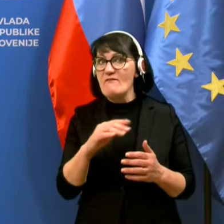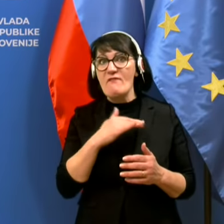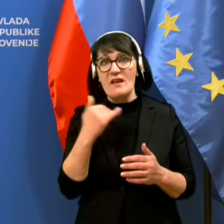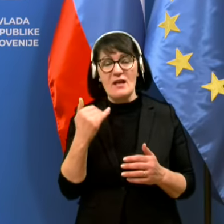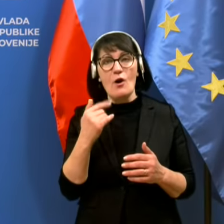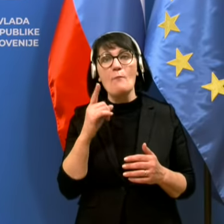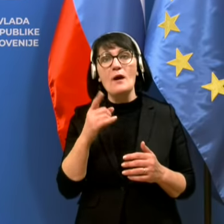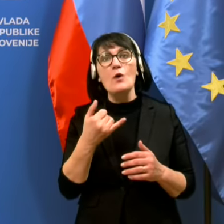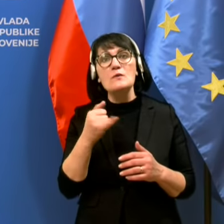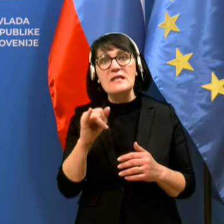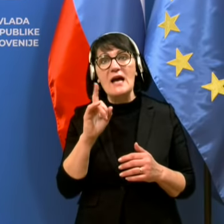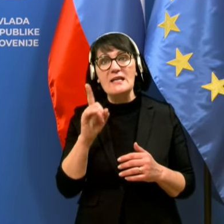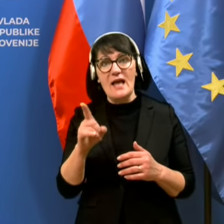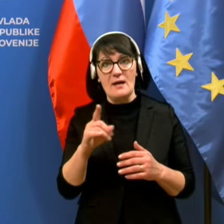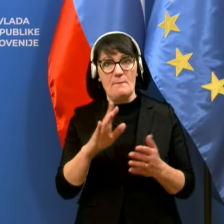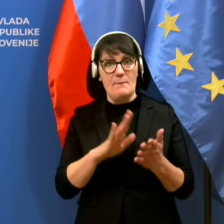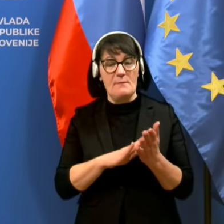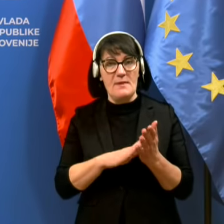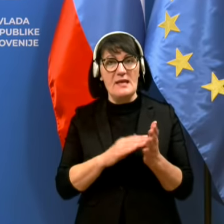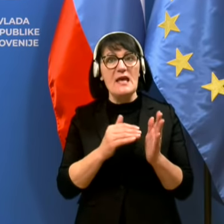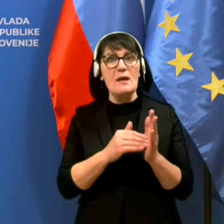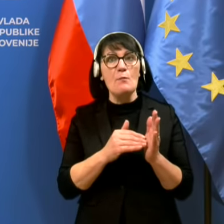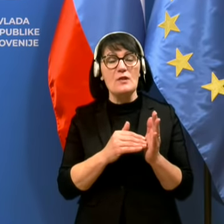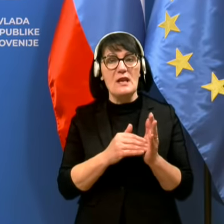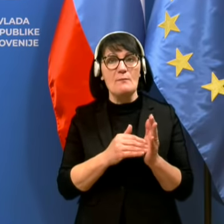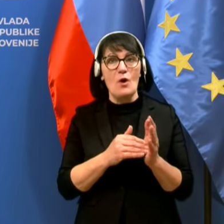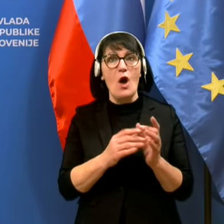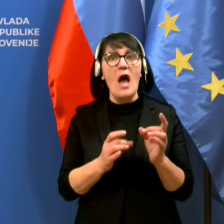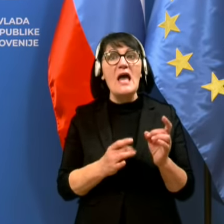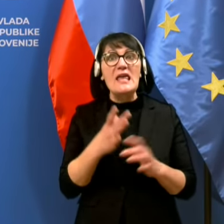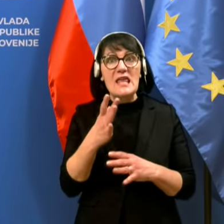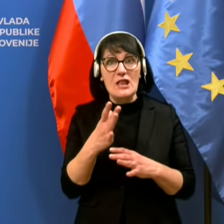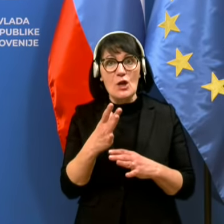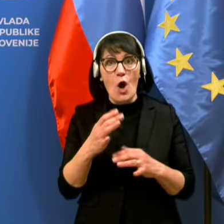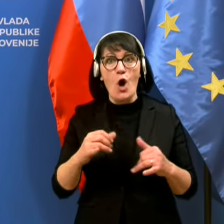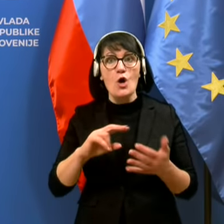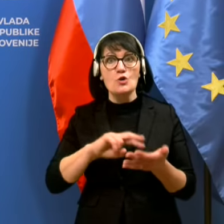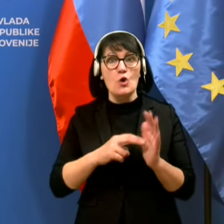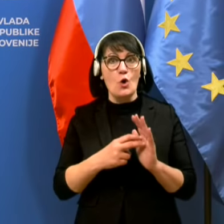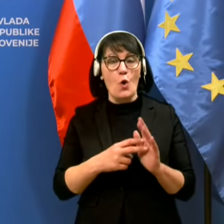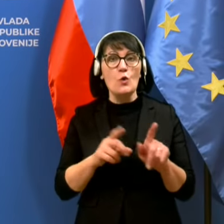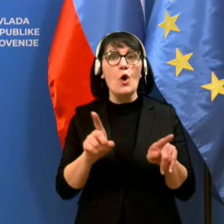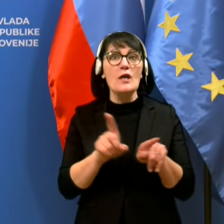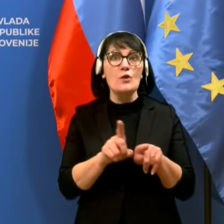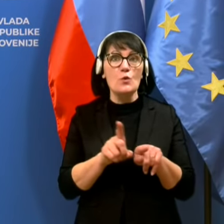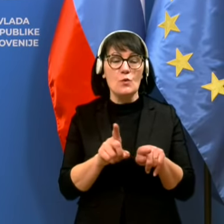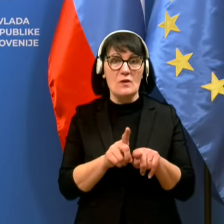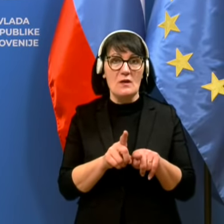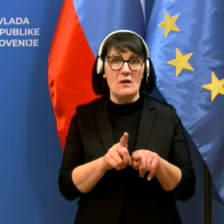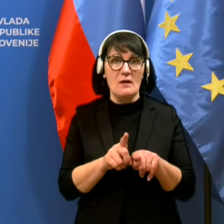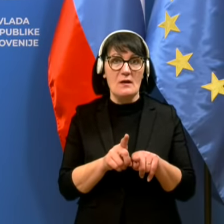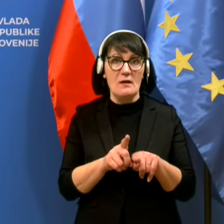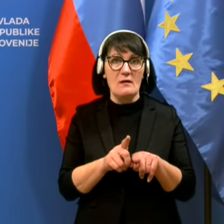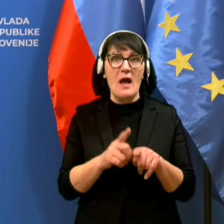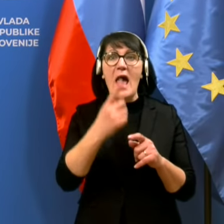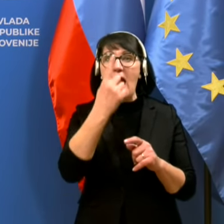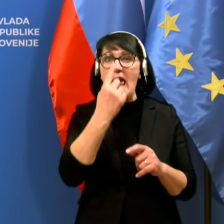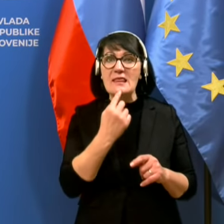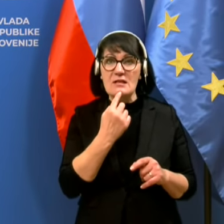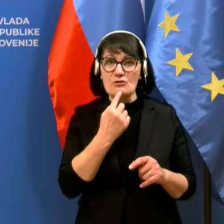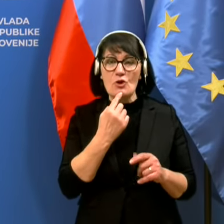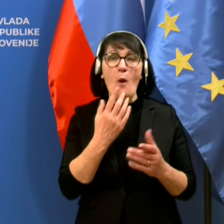vsak pa je takšen, kjer je potrebno hitro, strokovno in tudi etično,